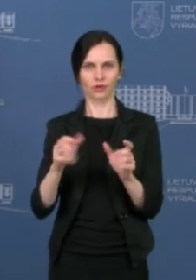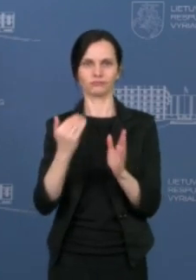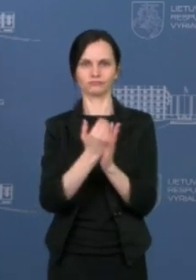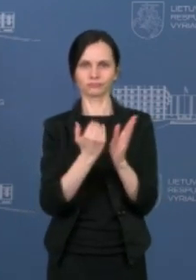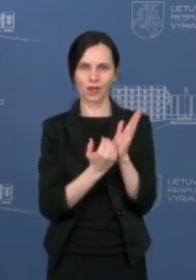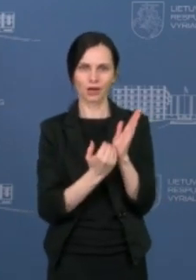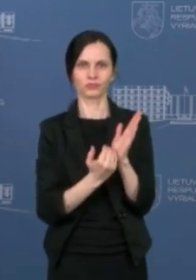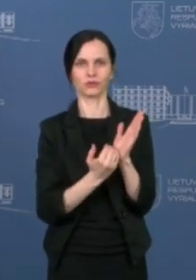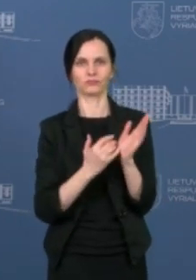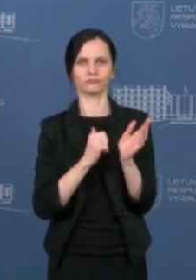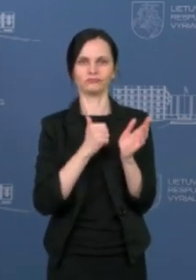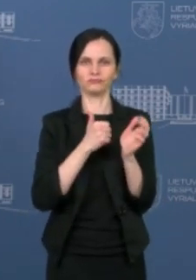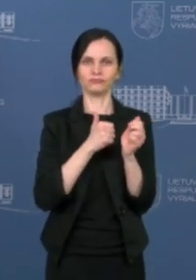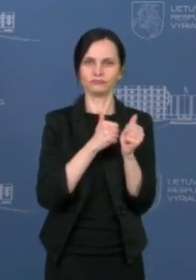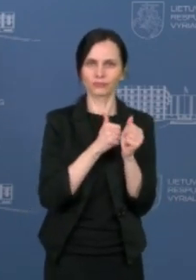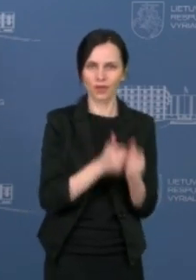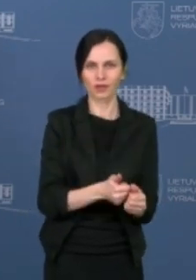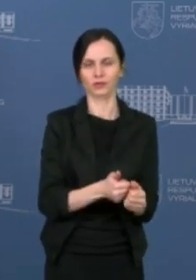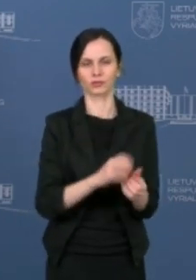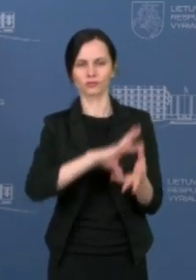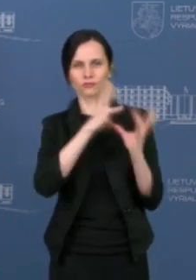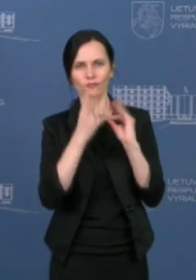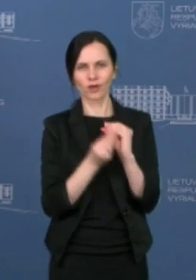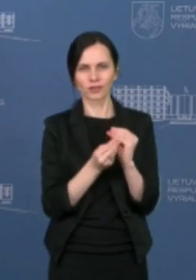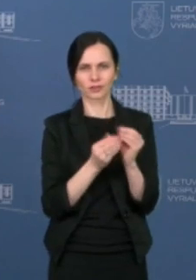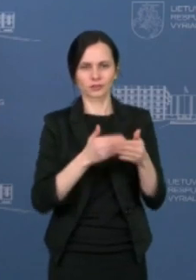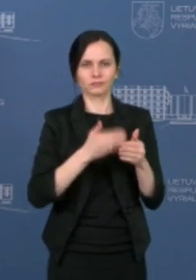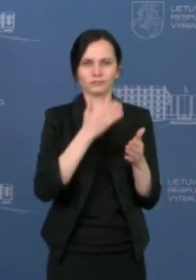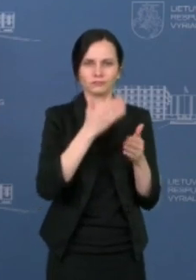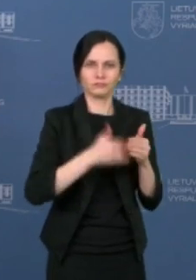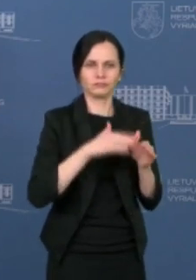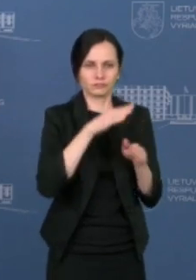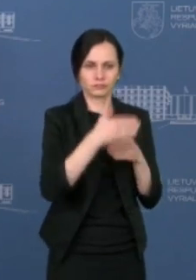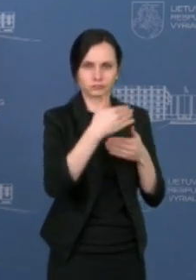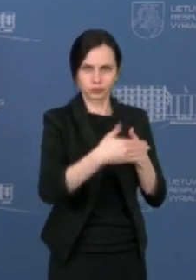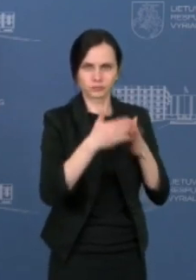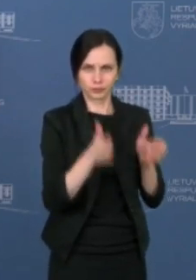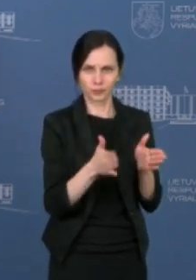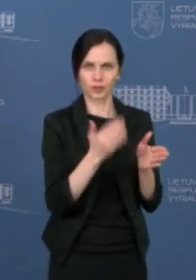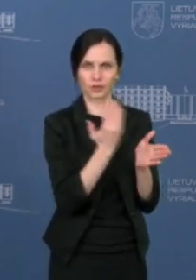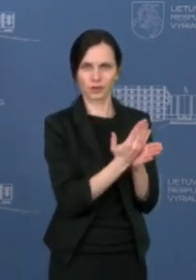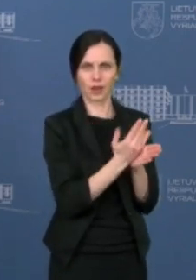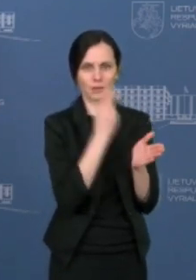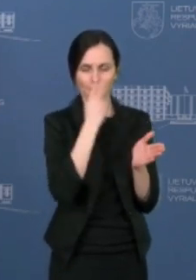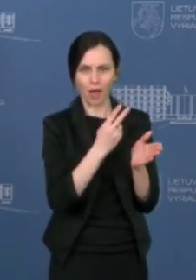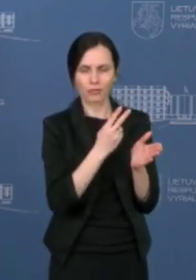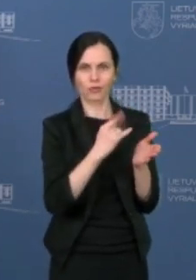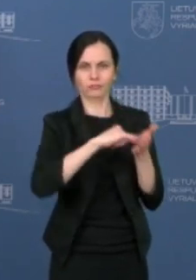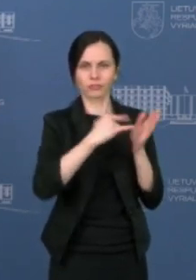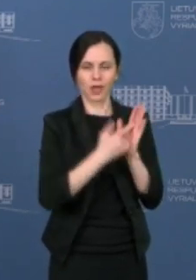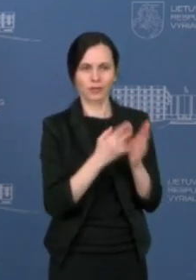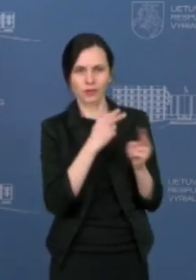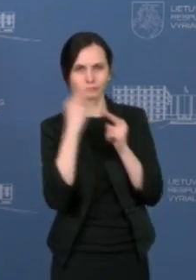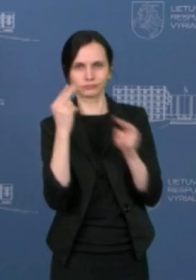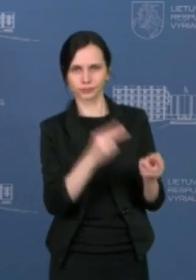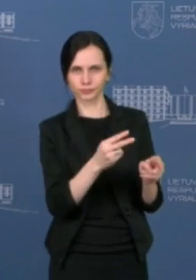mūsų planas ir jo kaip visuma, ir jo tas nuoseklumas būtent ir atspindi mūsų tą tokią strategiją, kaip mes į tai